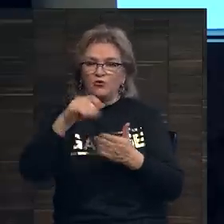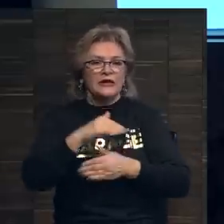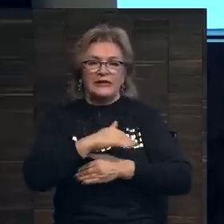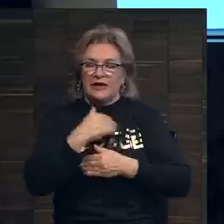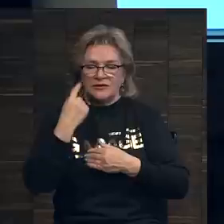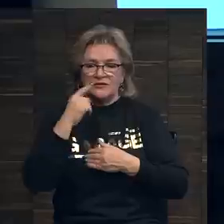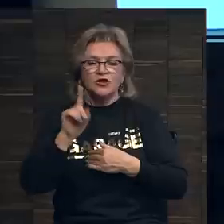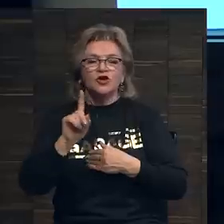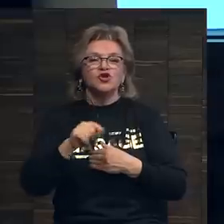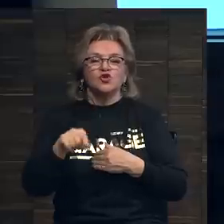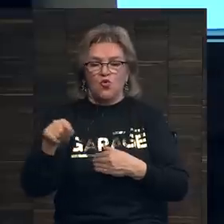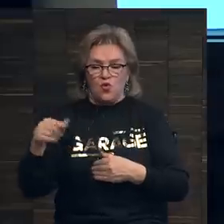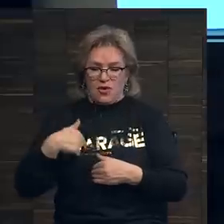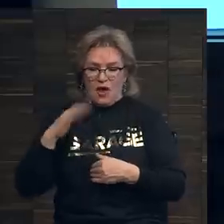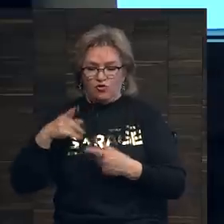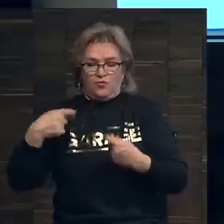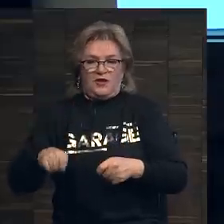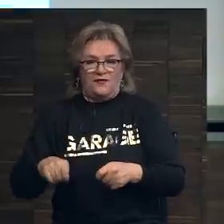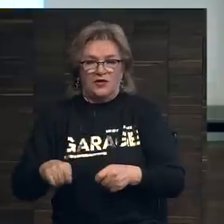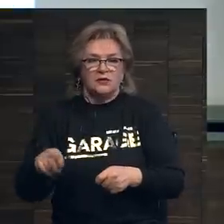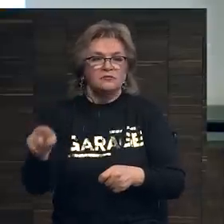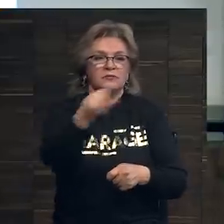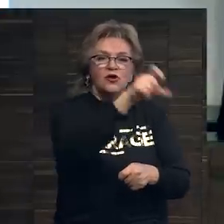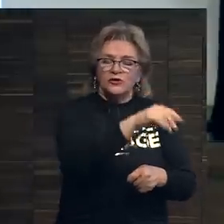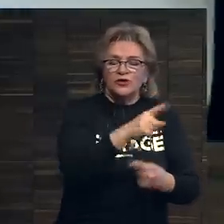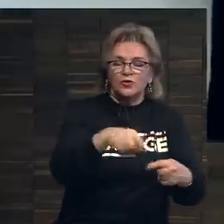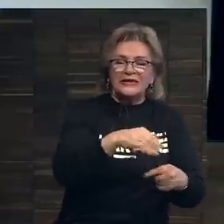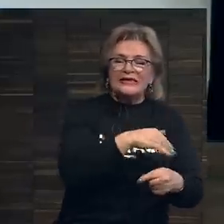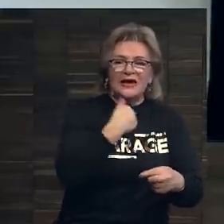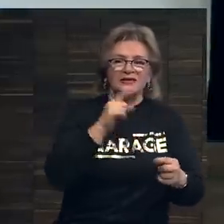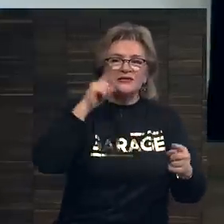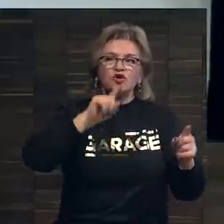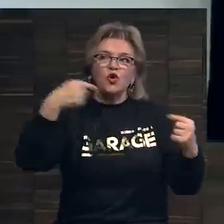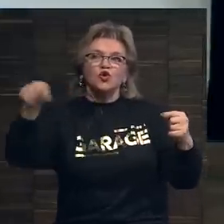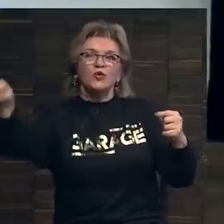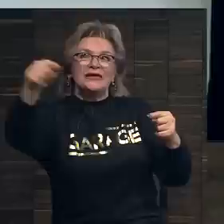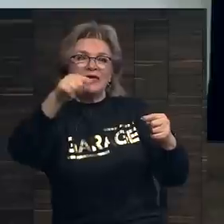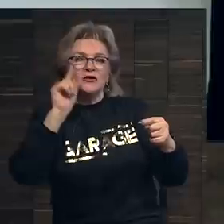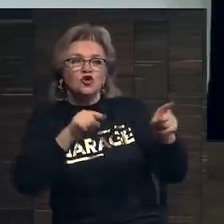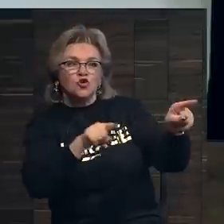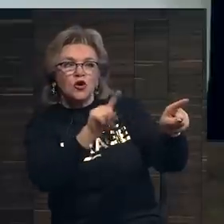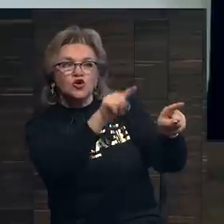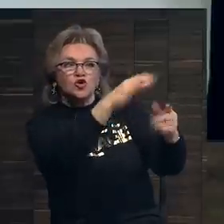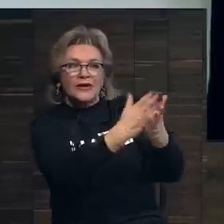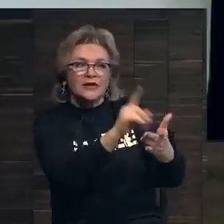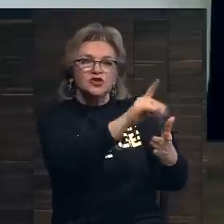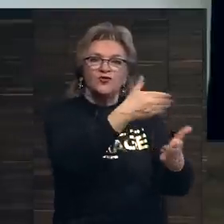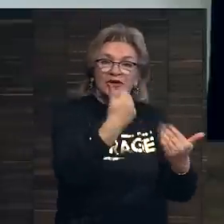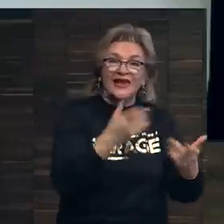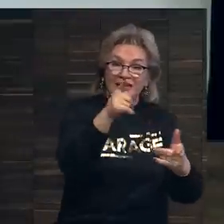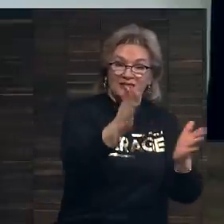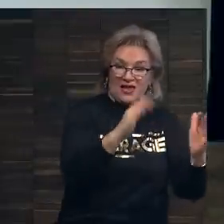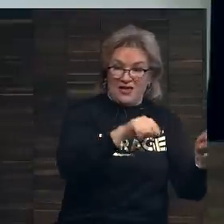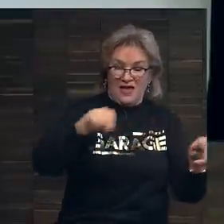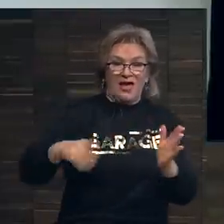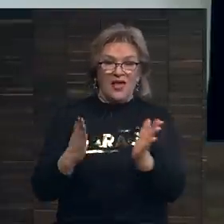хотят знать, чтобы они продают какую-то работу. Некоторые люди не хотят, чтобы другие знали, что у них есть и чего нет. если вы выставляете работу на аукцион,